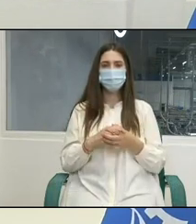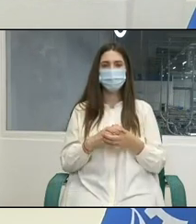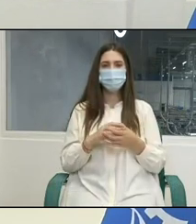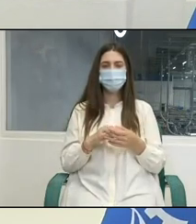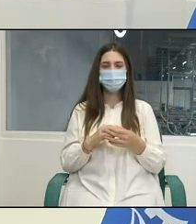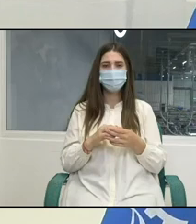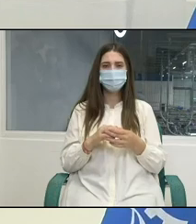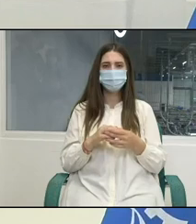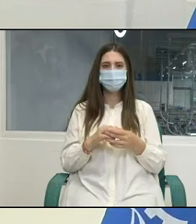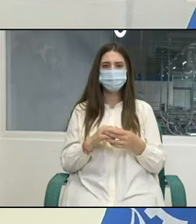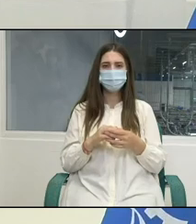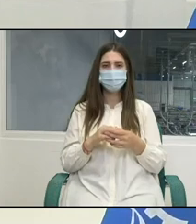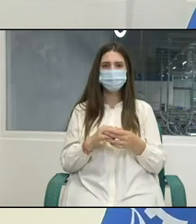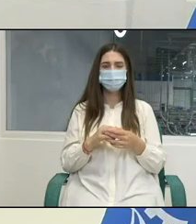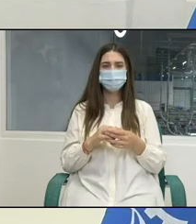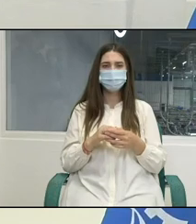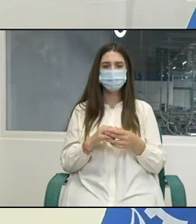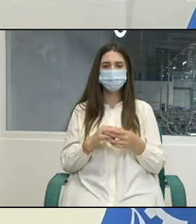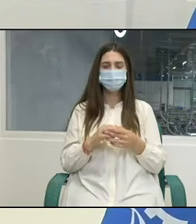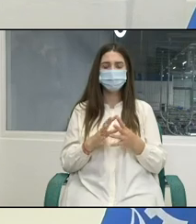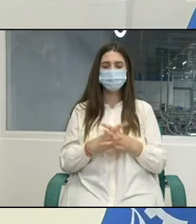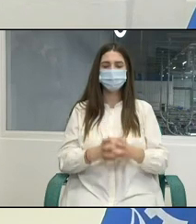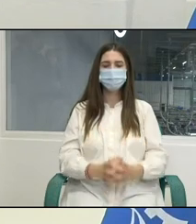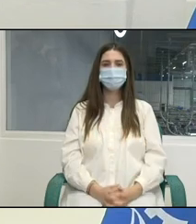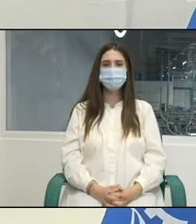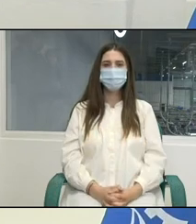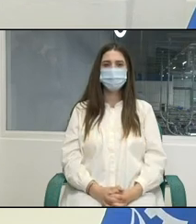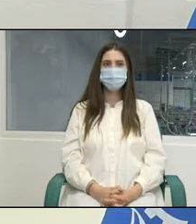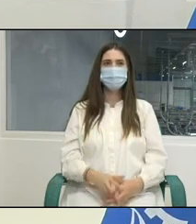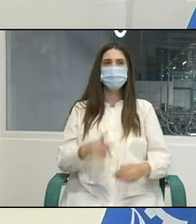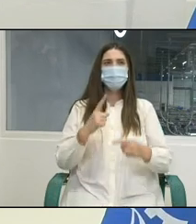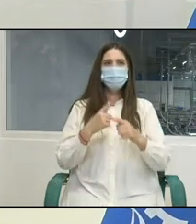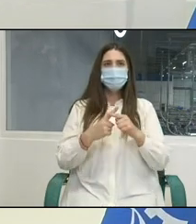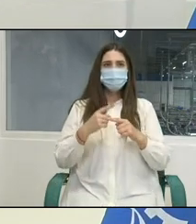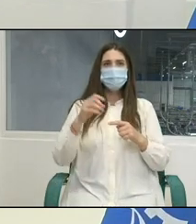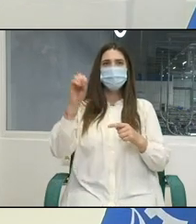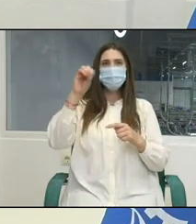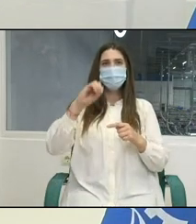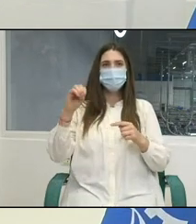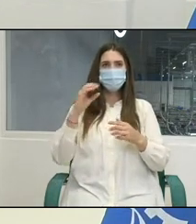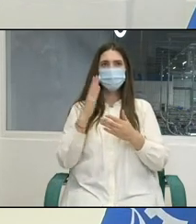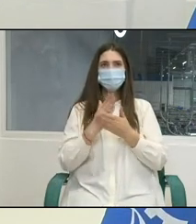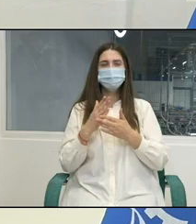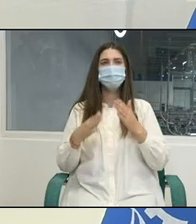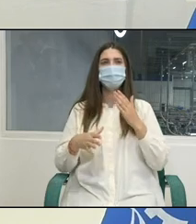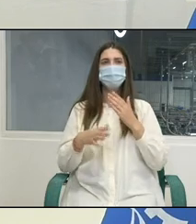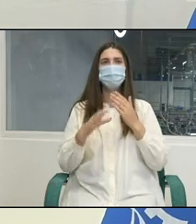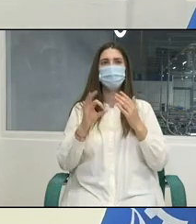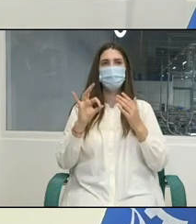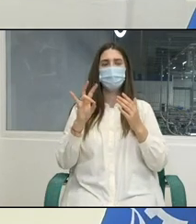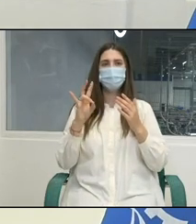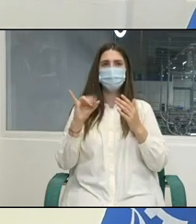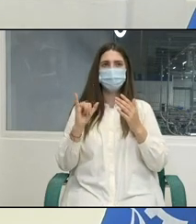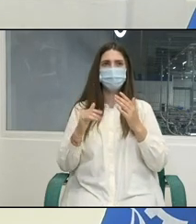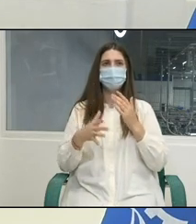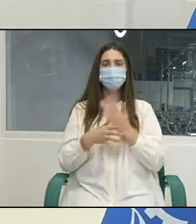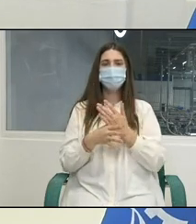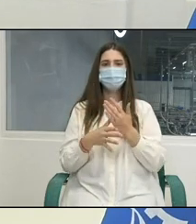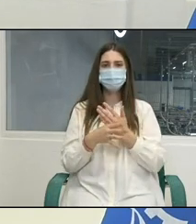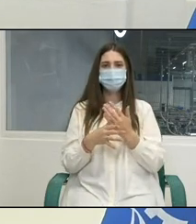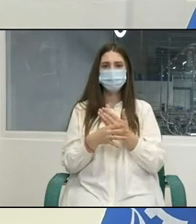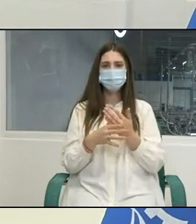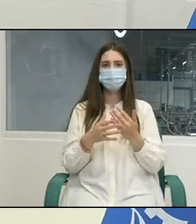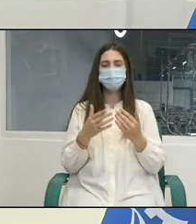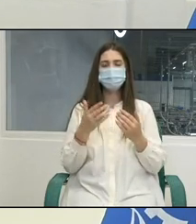putem să nu remarcăm sprijinul Organizației Internațională Muncii, ca unica agenție a ONU ce promovează